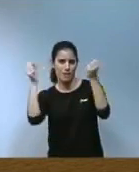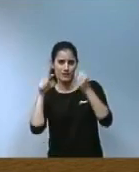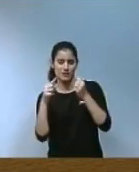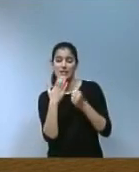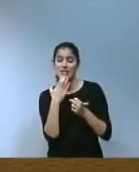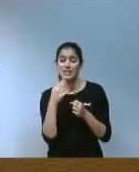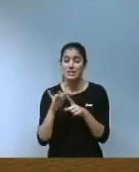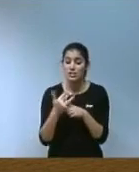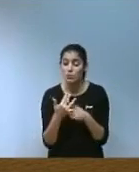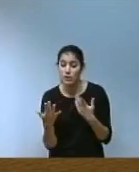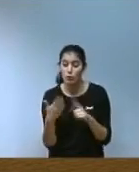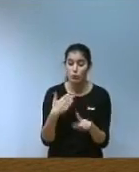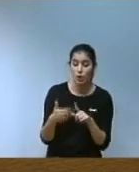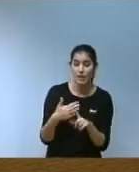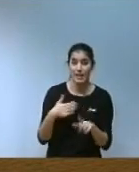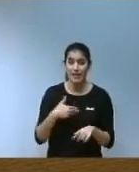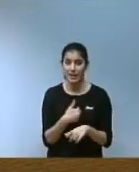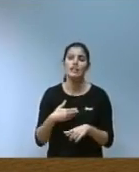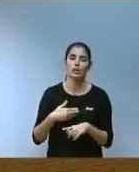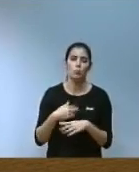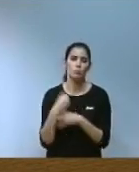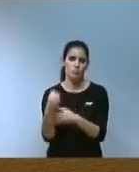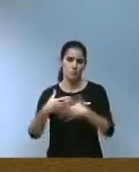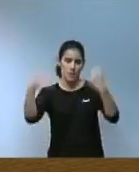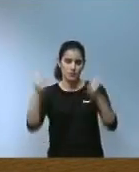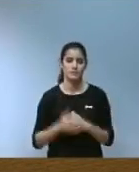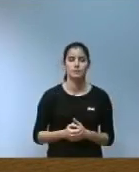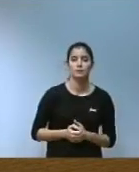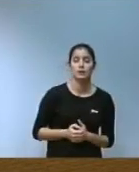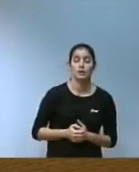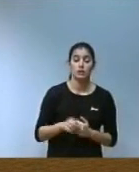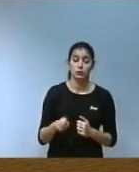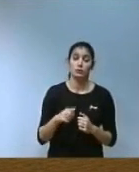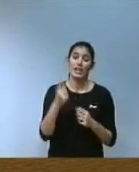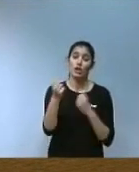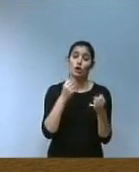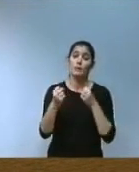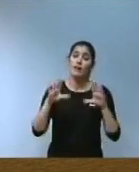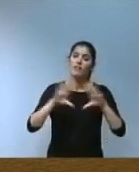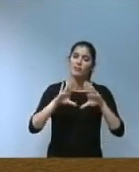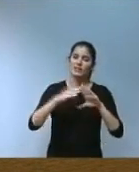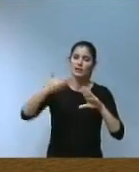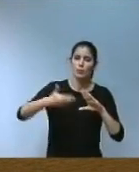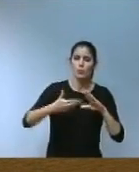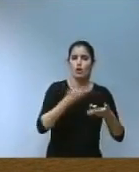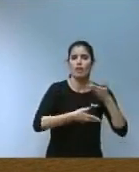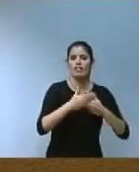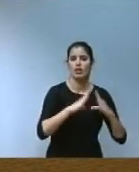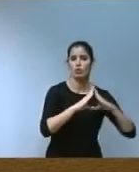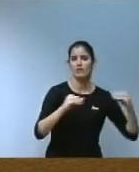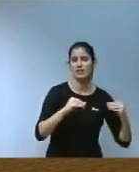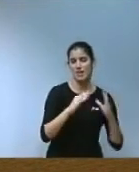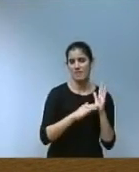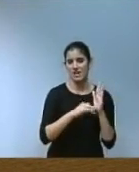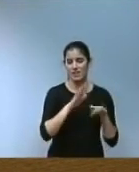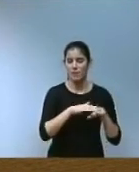que estan en situació de violència de gènere hem engegat la càtedra d'economia feminista amb la col·laboració de la Universitat de València amb